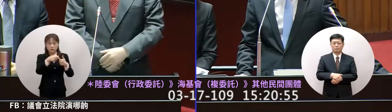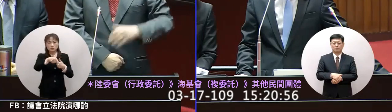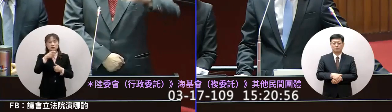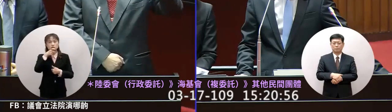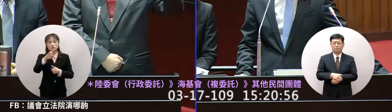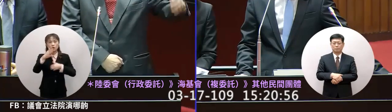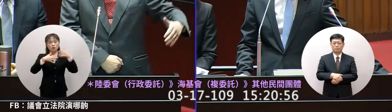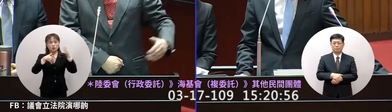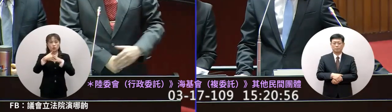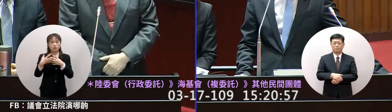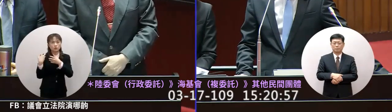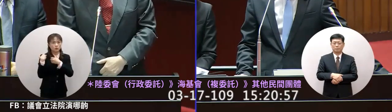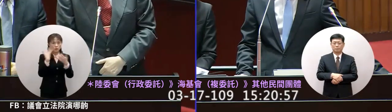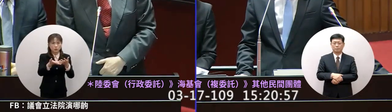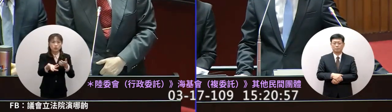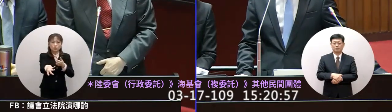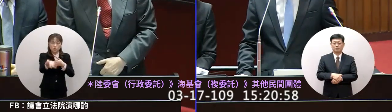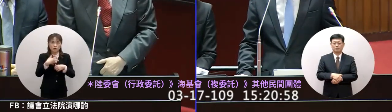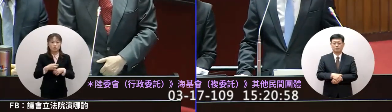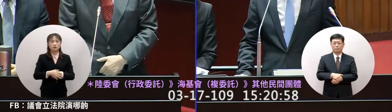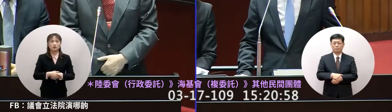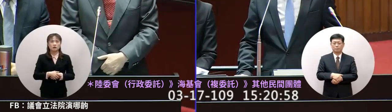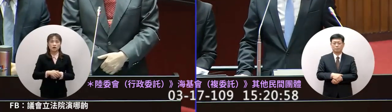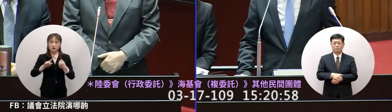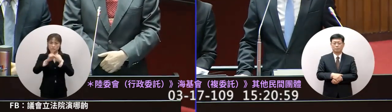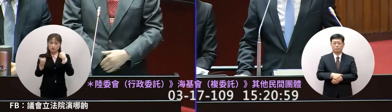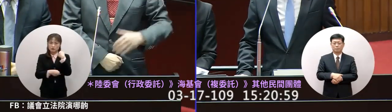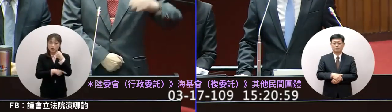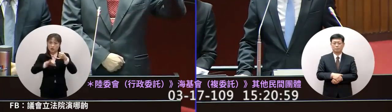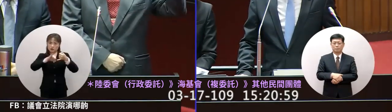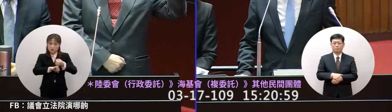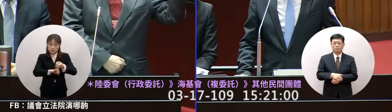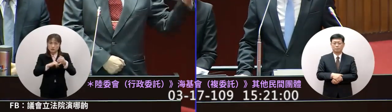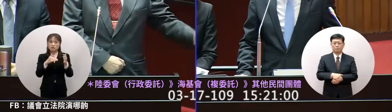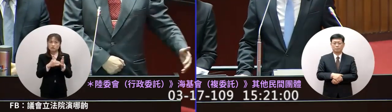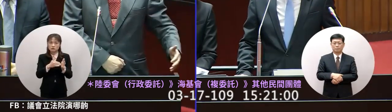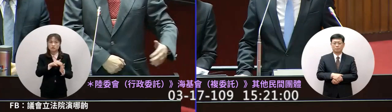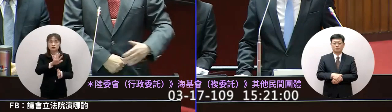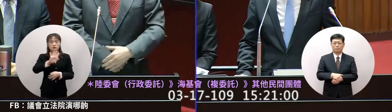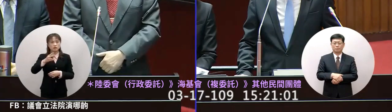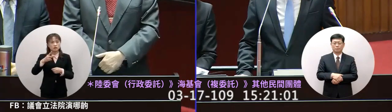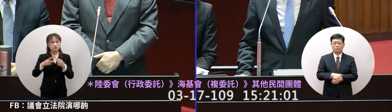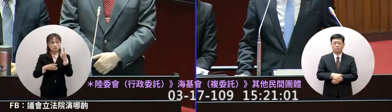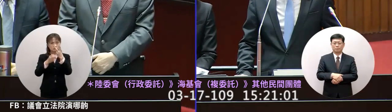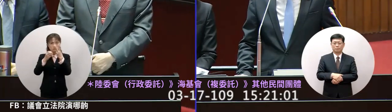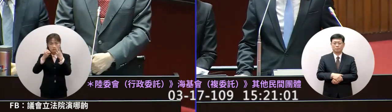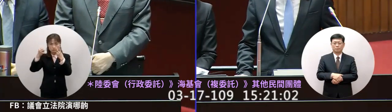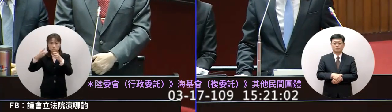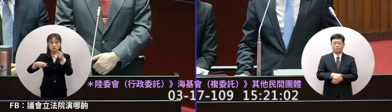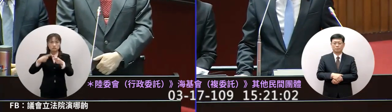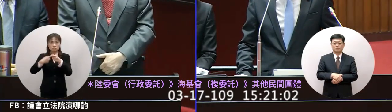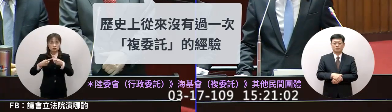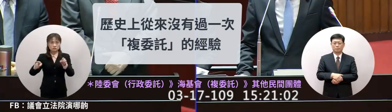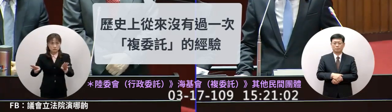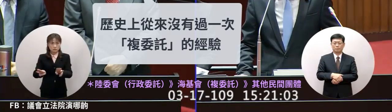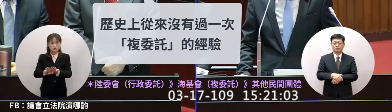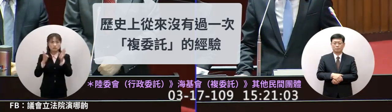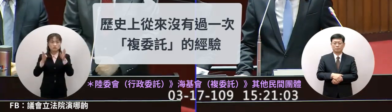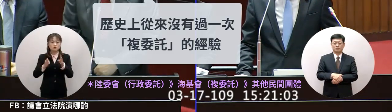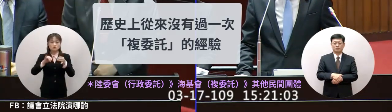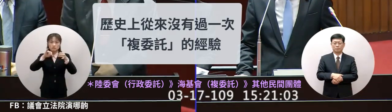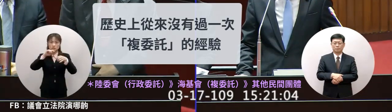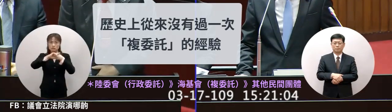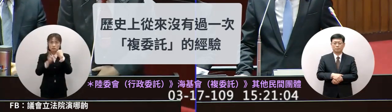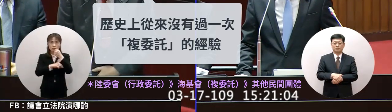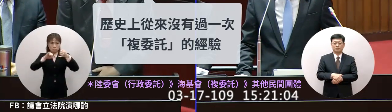歷史上雖然法規上有定付委託但是跟委員報告從兩千年定項相關的法規以來歷史上